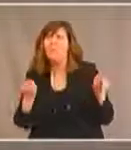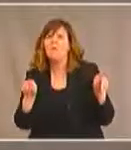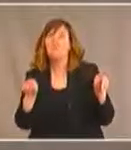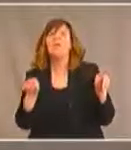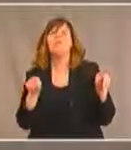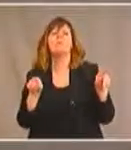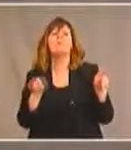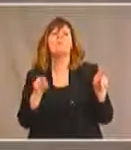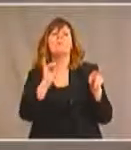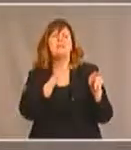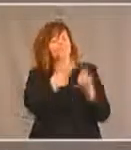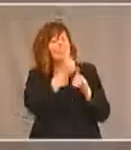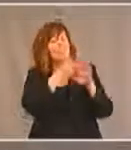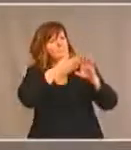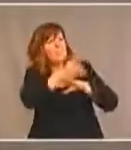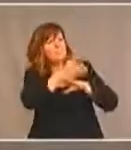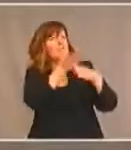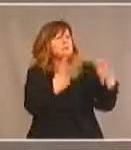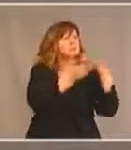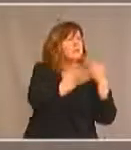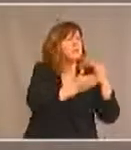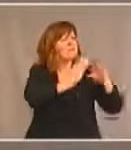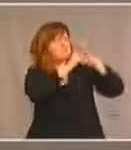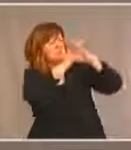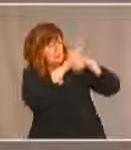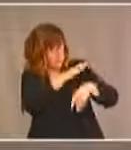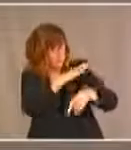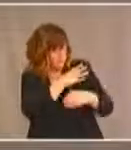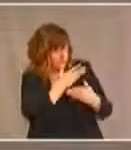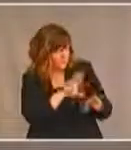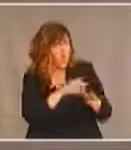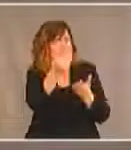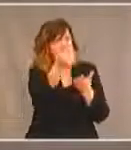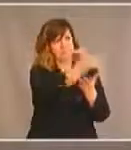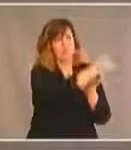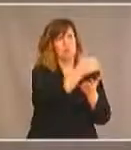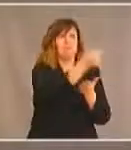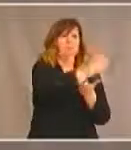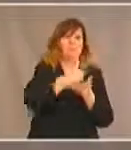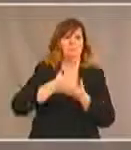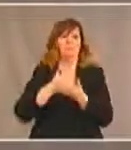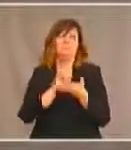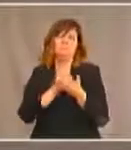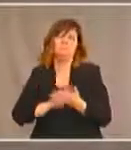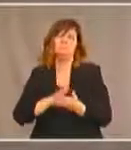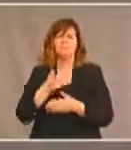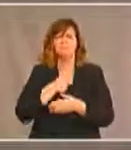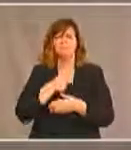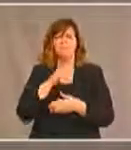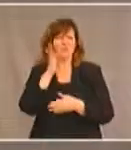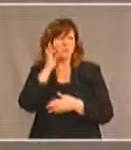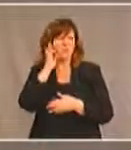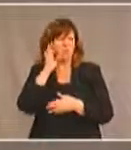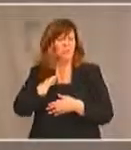accéder aux programmes et services de citoyenneté. comme autochtones ayant des handicaps,